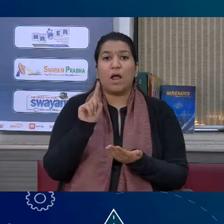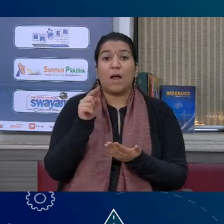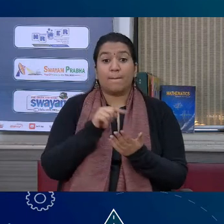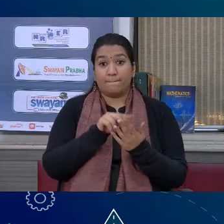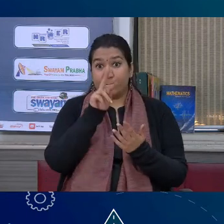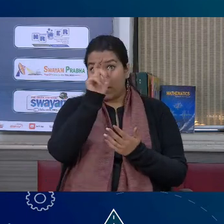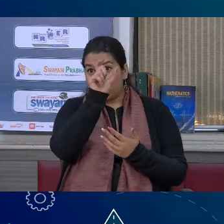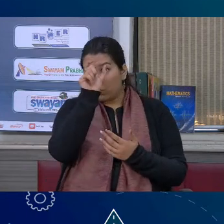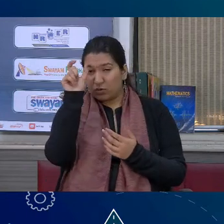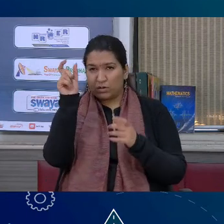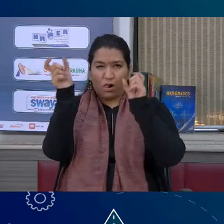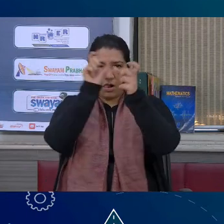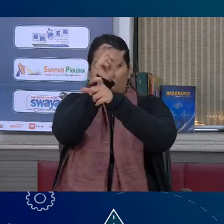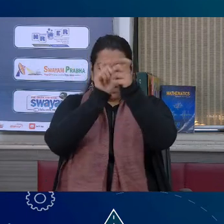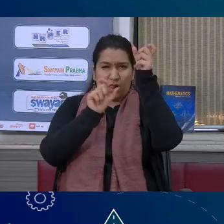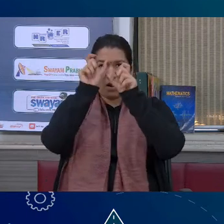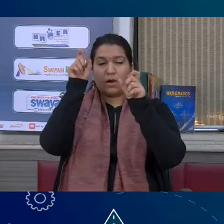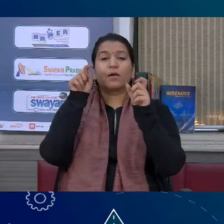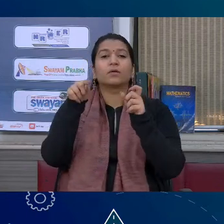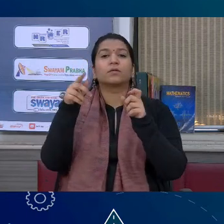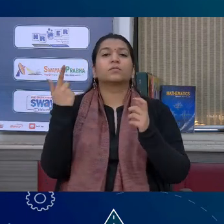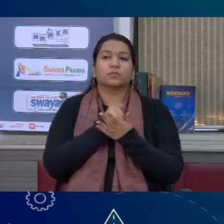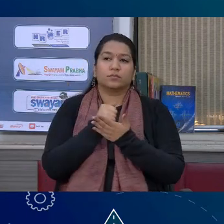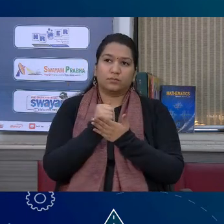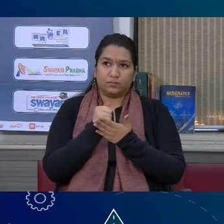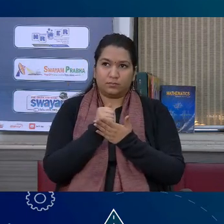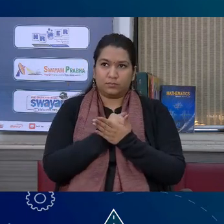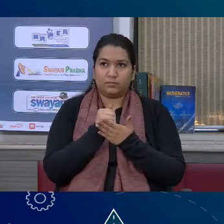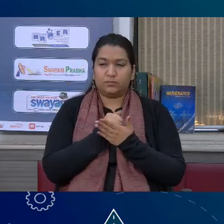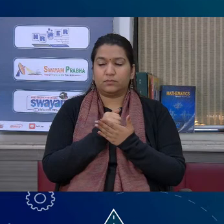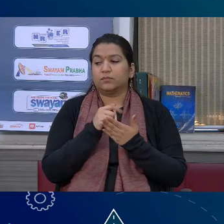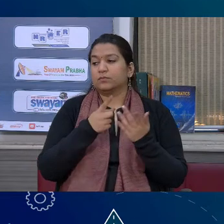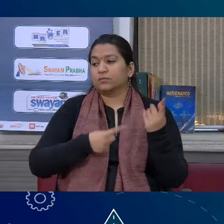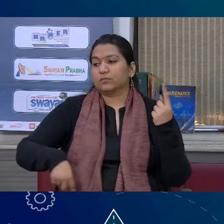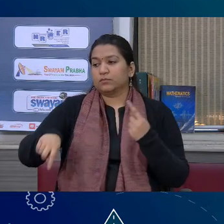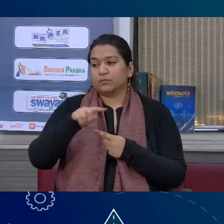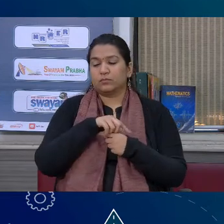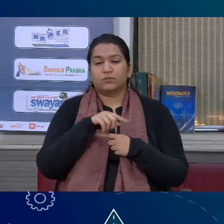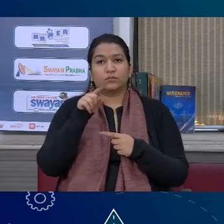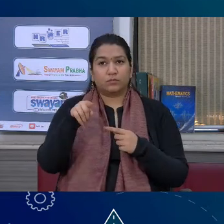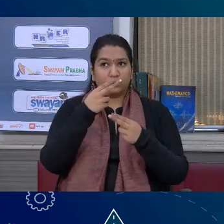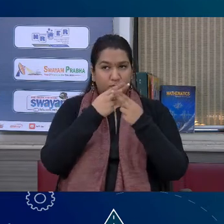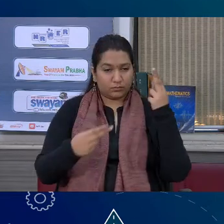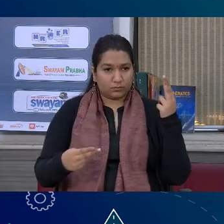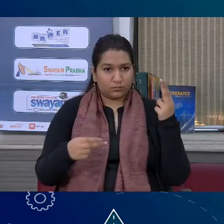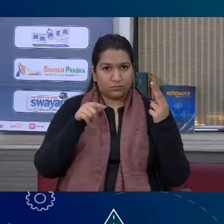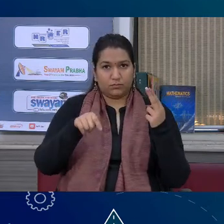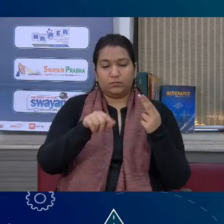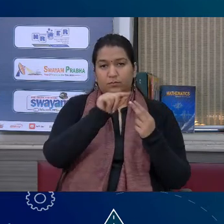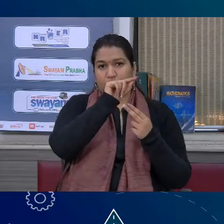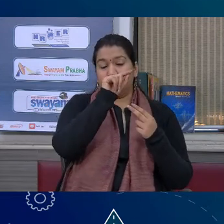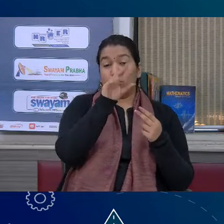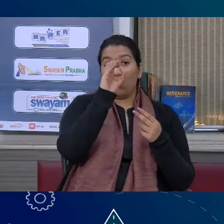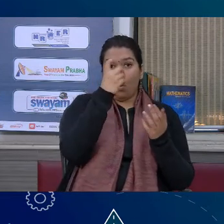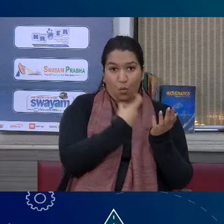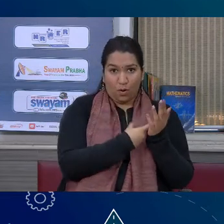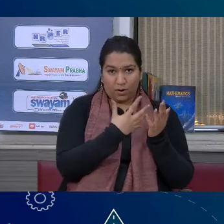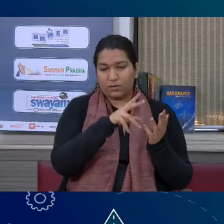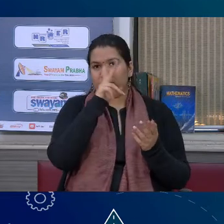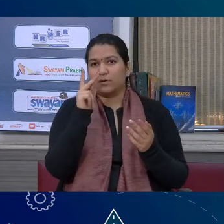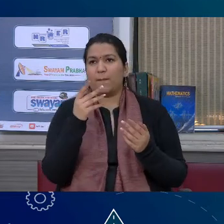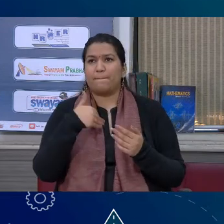तो शब्दों का जो हेर फेर होता है, वो किस तरह से उनमें की विराम चिन का हेर फेर होता है, यहां कविता में हमने और शब्द से यह सीखा है, कि मैं और